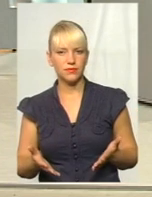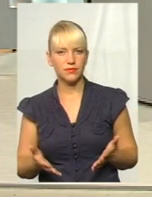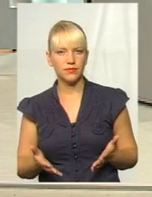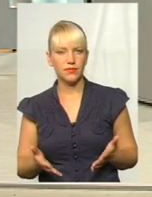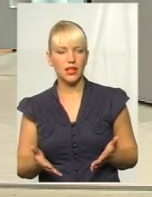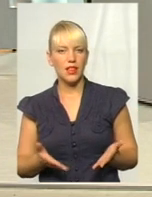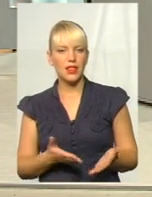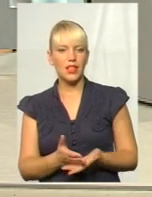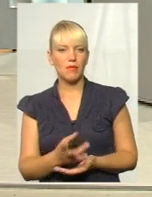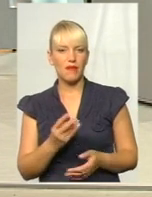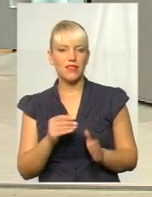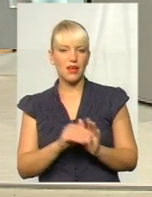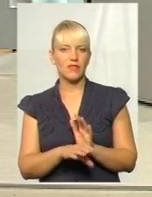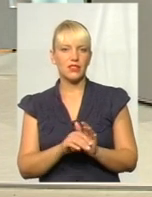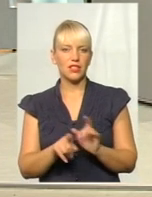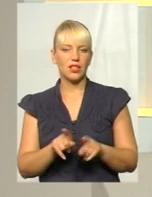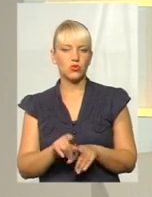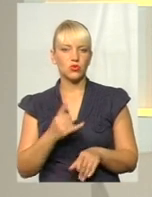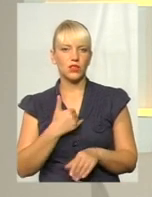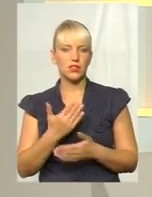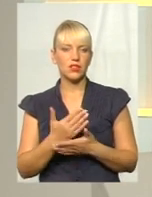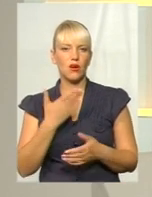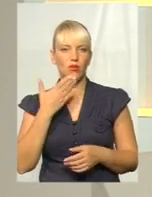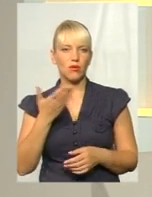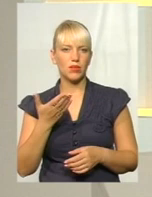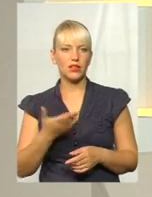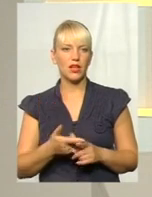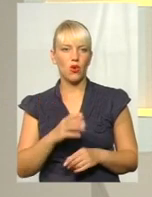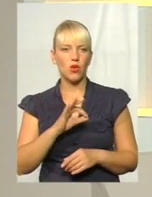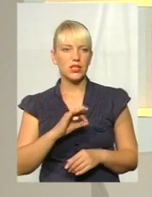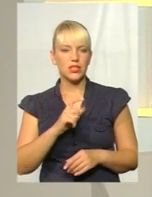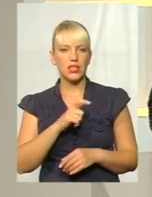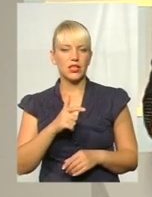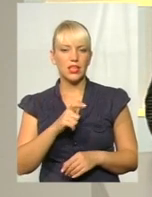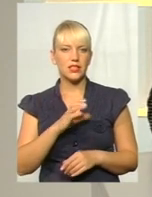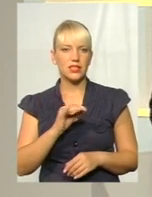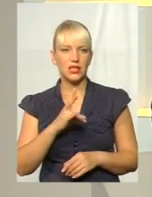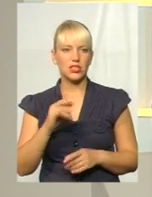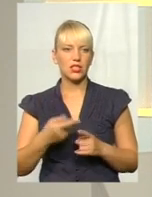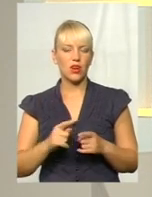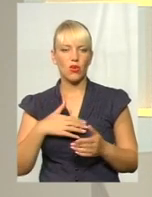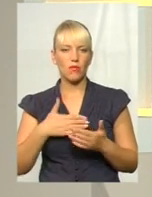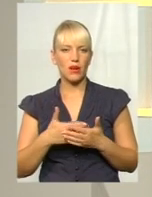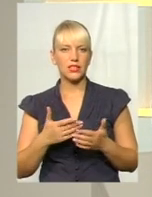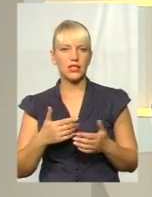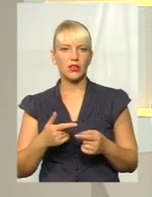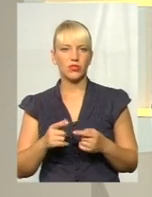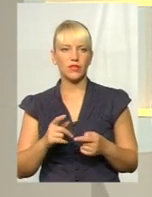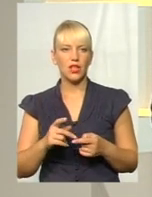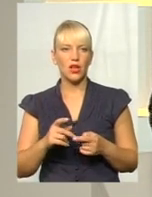направлений на інвестора. Також в нас є коментар Олексія Галєнщина, громадського активіста, комітету моніторгану